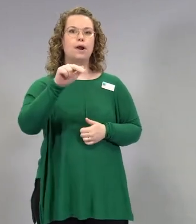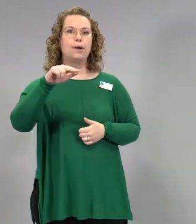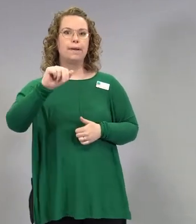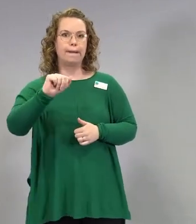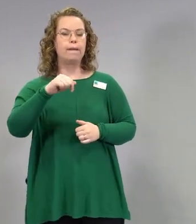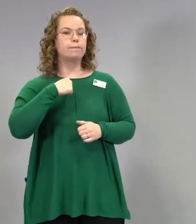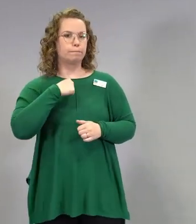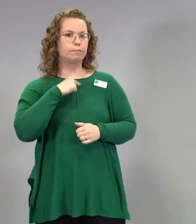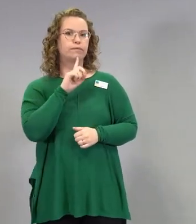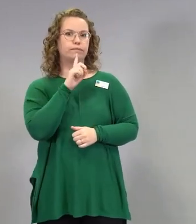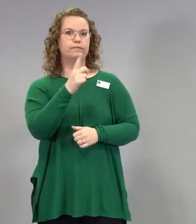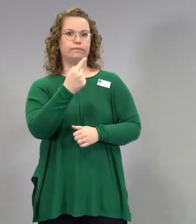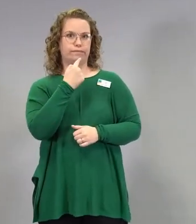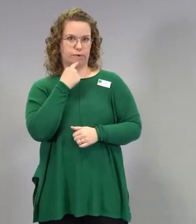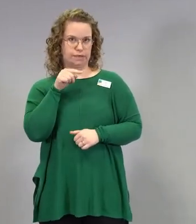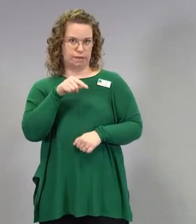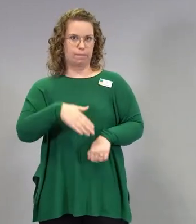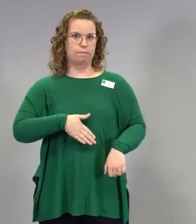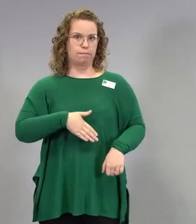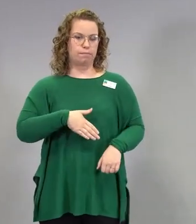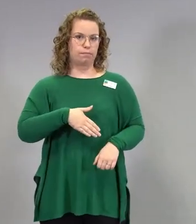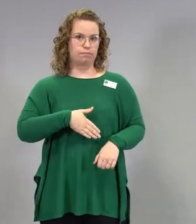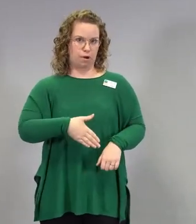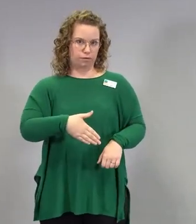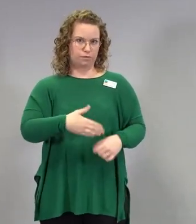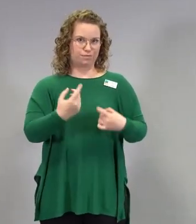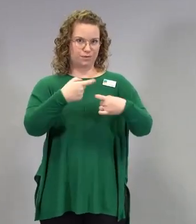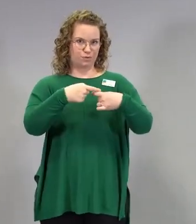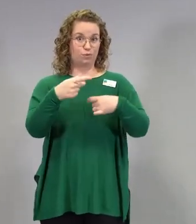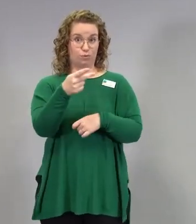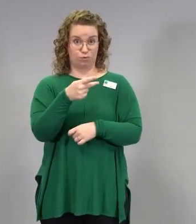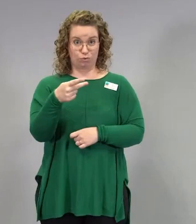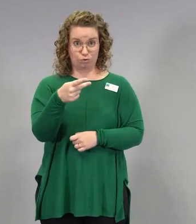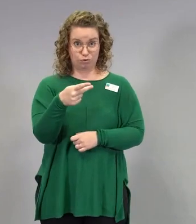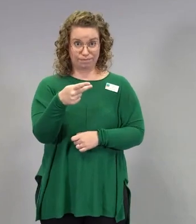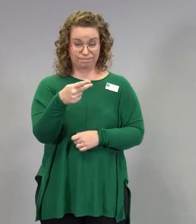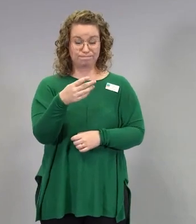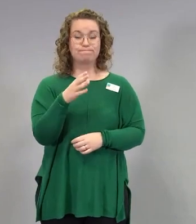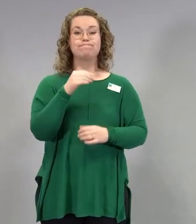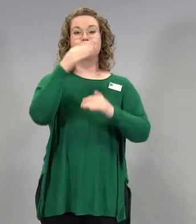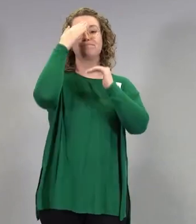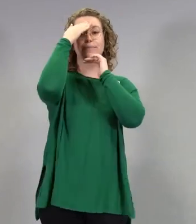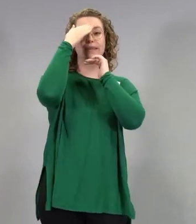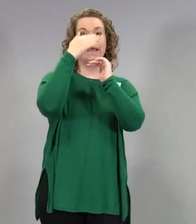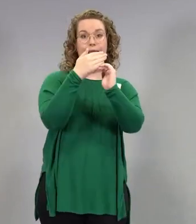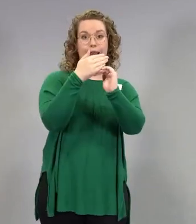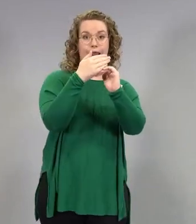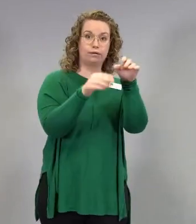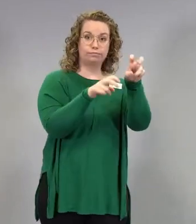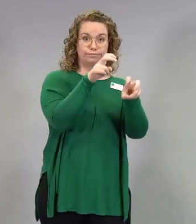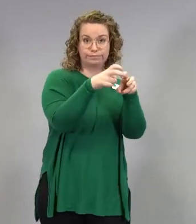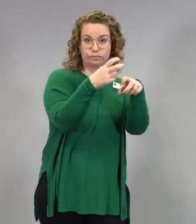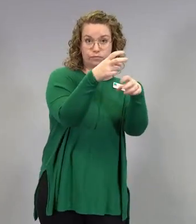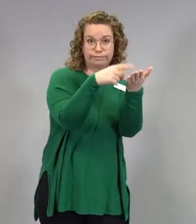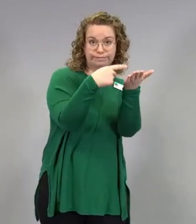kysymykseen, niin se mitä me tiedetään eläinkokeiden perusteella ja